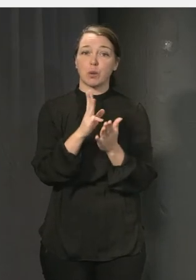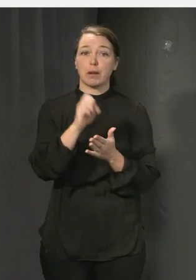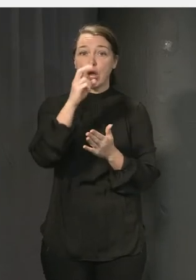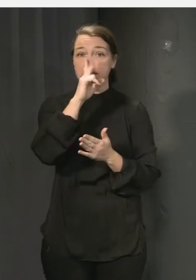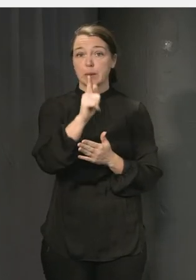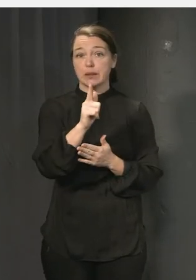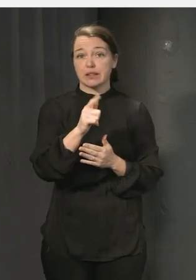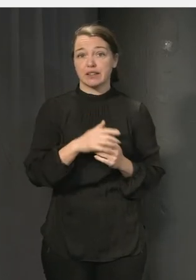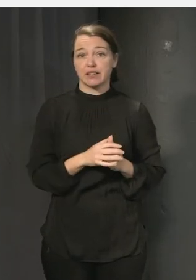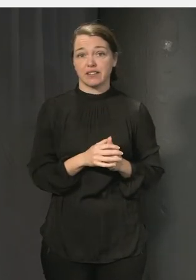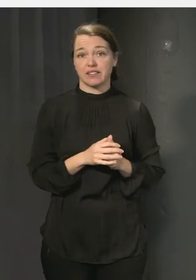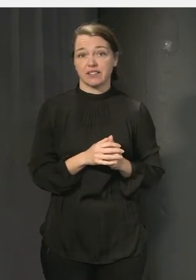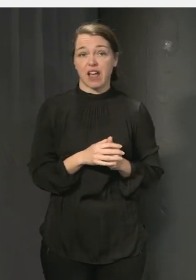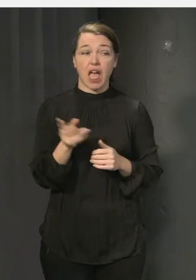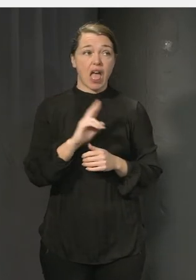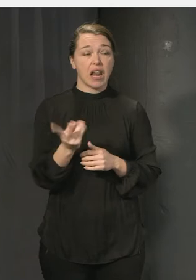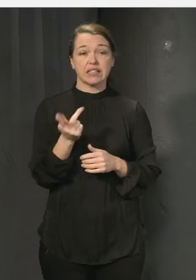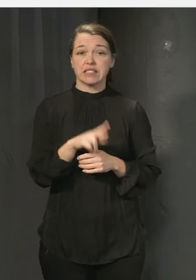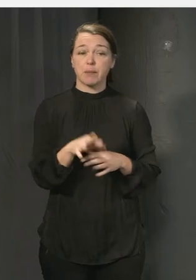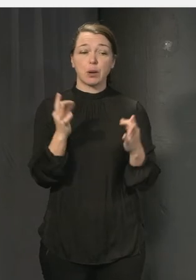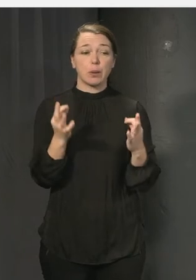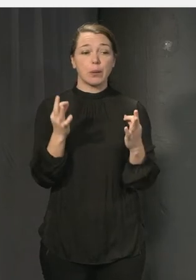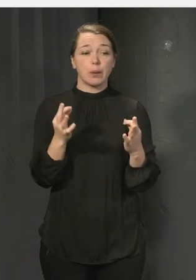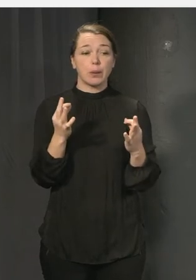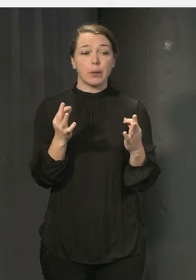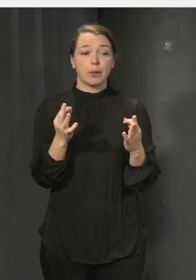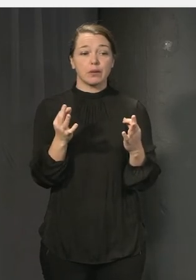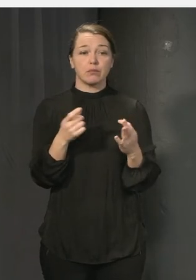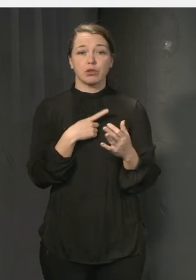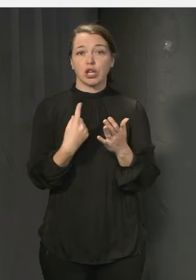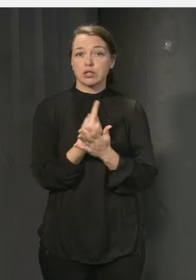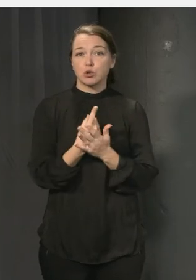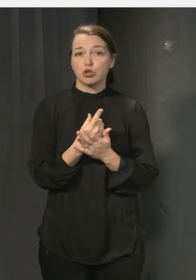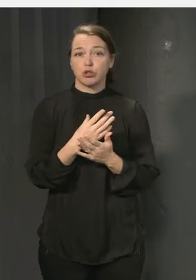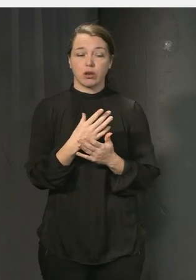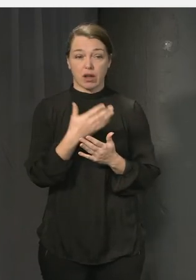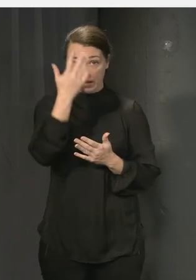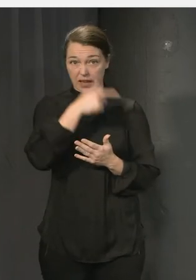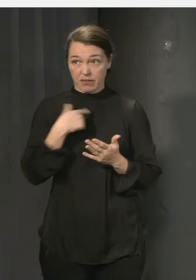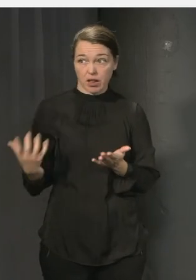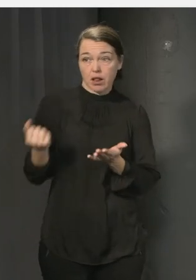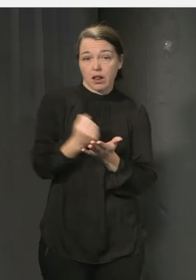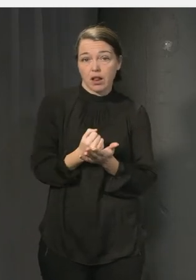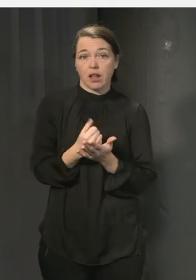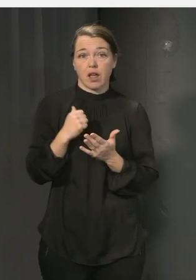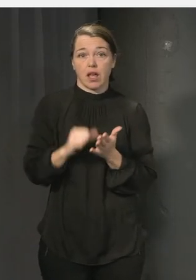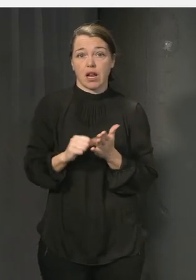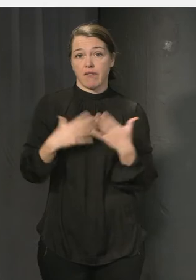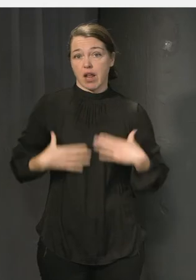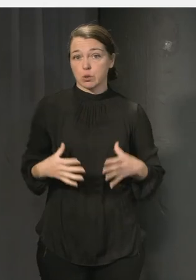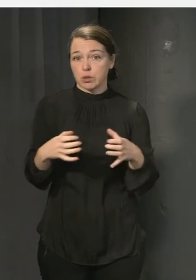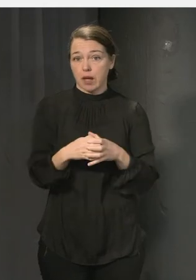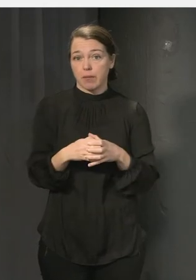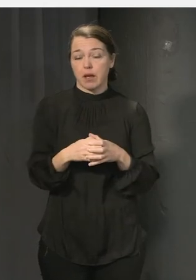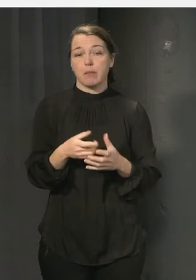eller till exempel hur mycket resurser vi har för att ta in elevhälsotid och så, men jag tror mycket sitter här